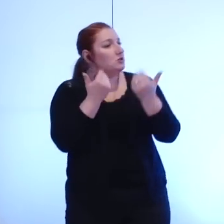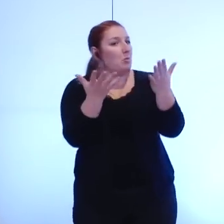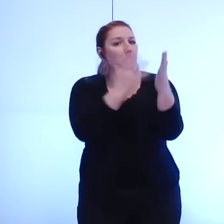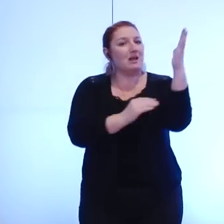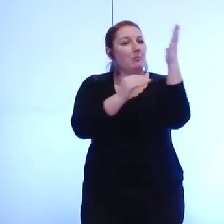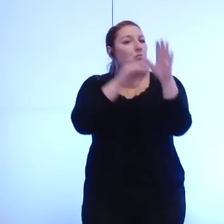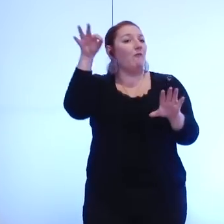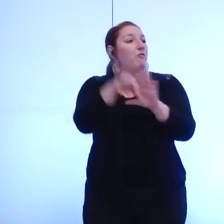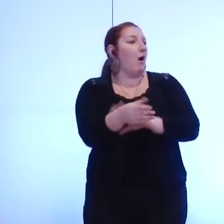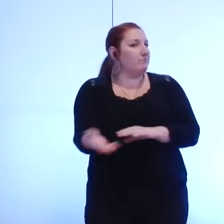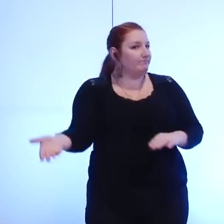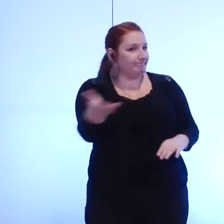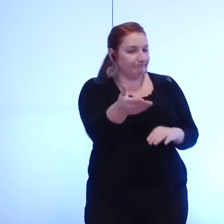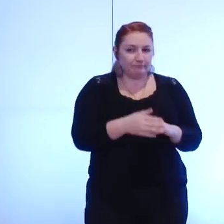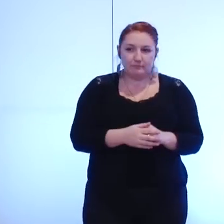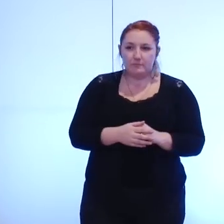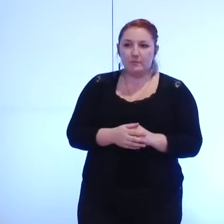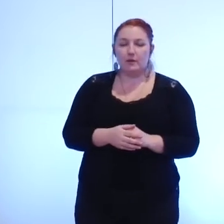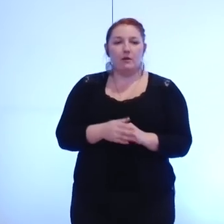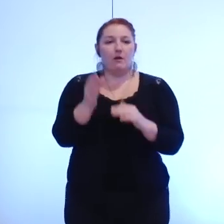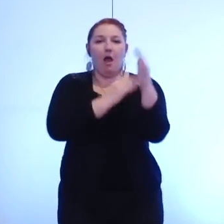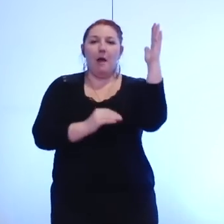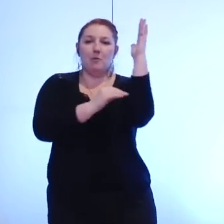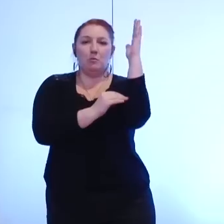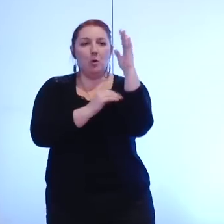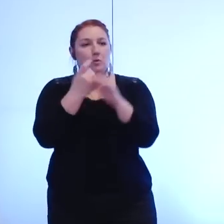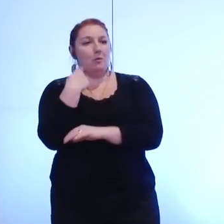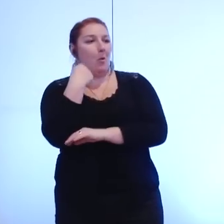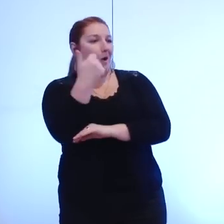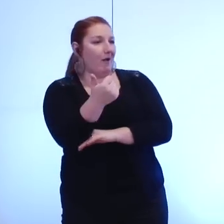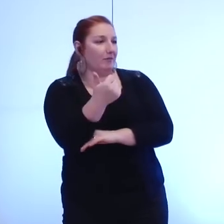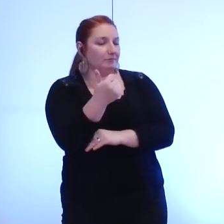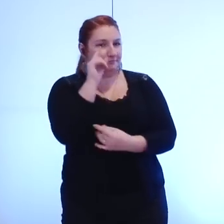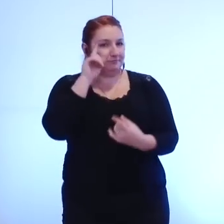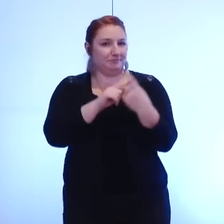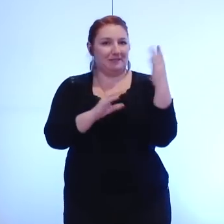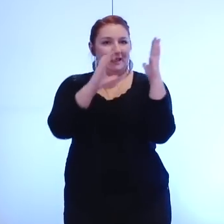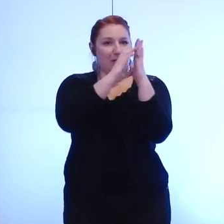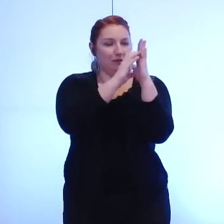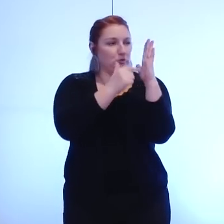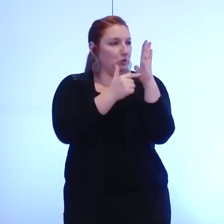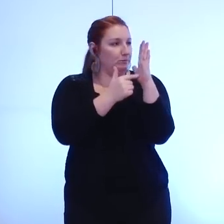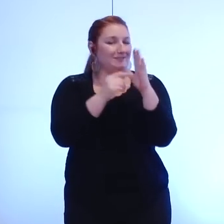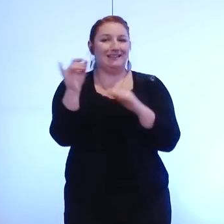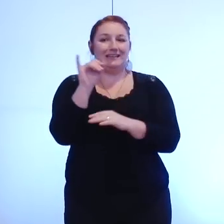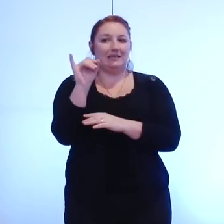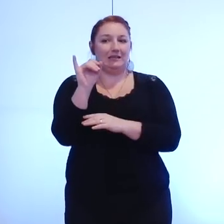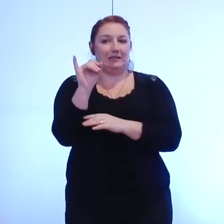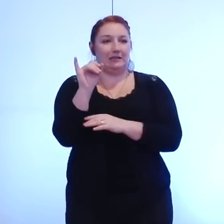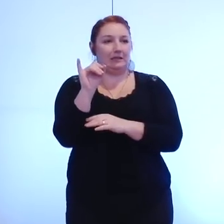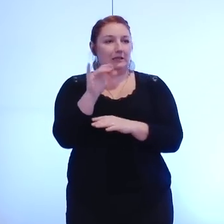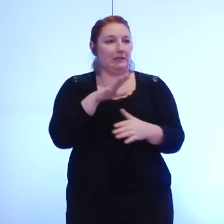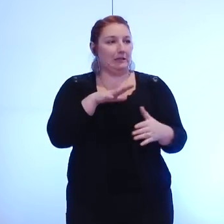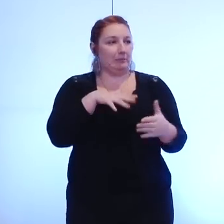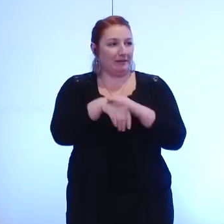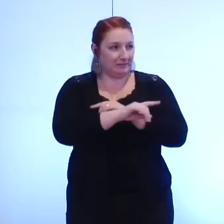voix donc l'amendement numéro 1 sur cette délibération qui est qui ne prend pas